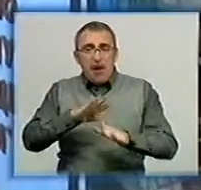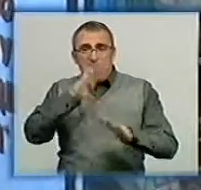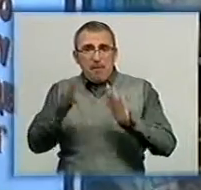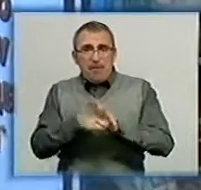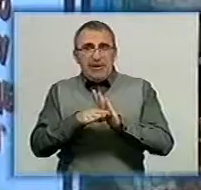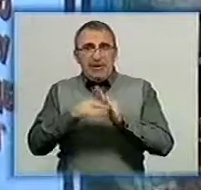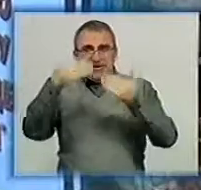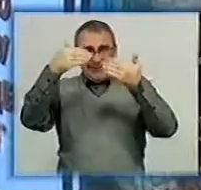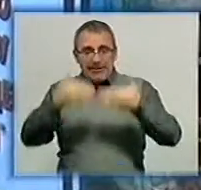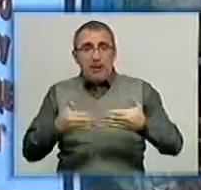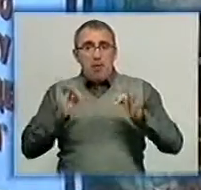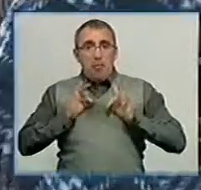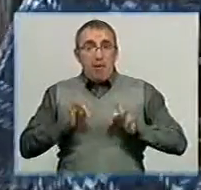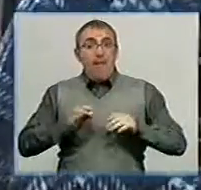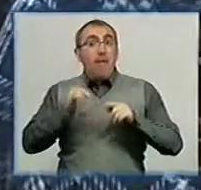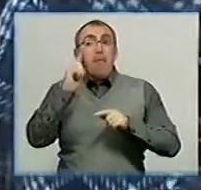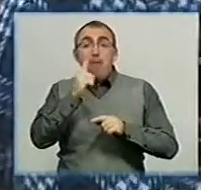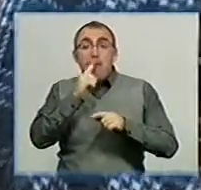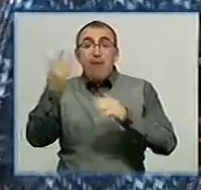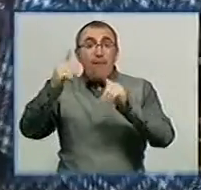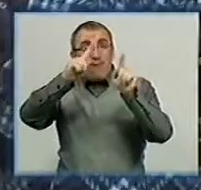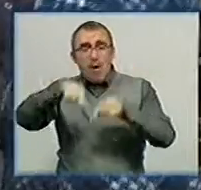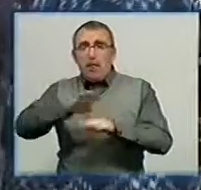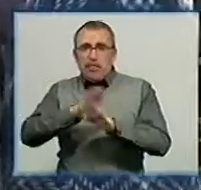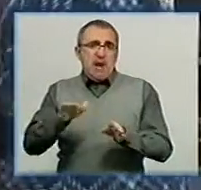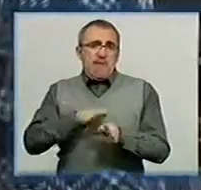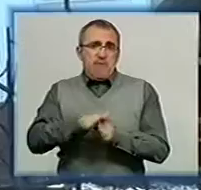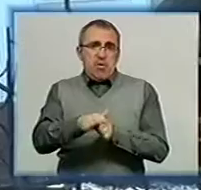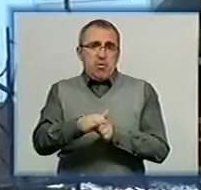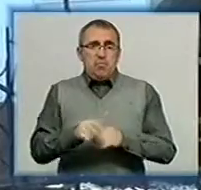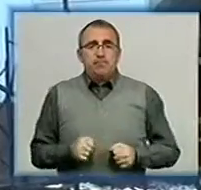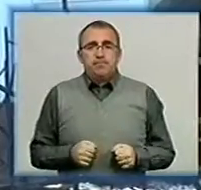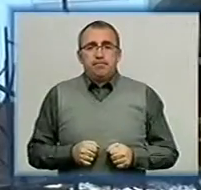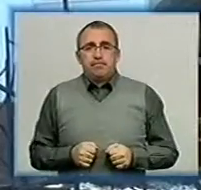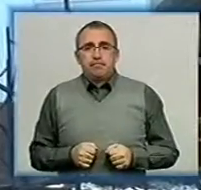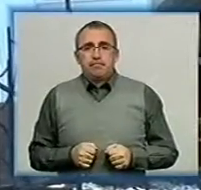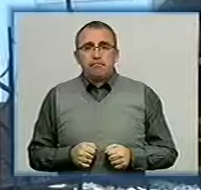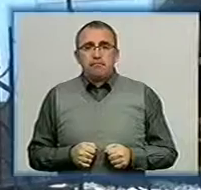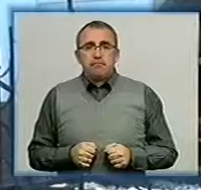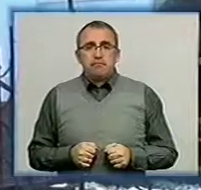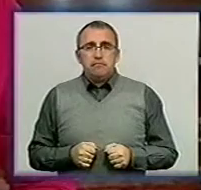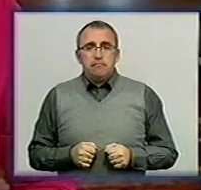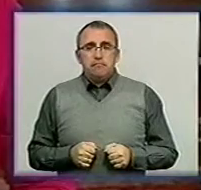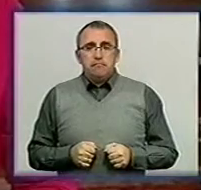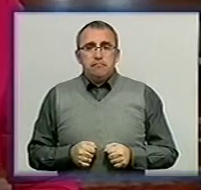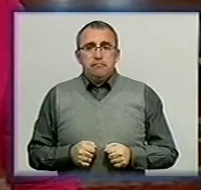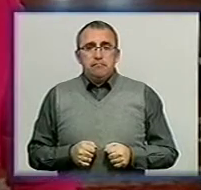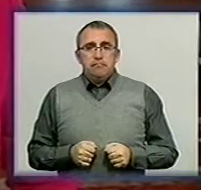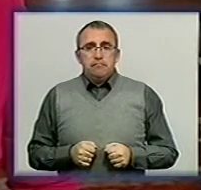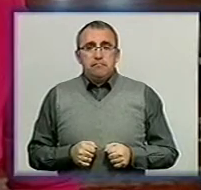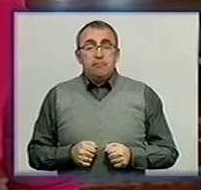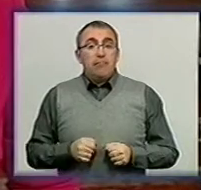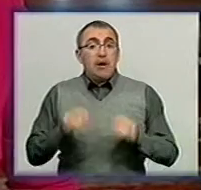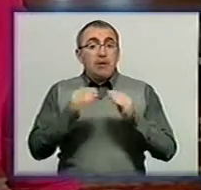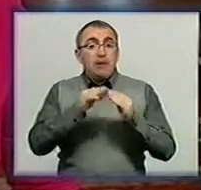прокуратури, доки їх вимоги не буде виконано. Микола Мумига, Олександр Катеруша. День за днем. Понад